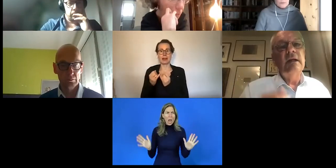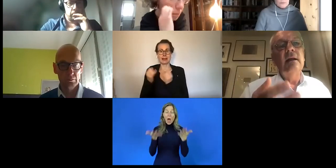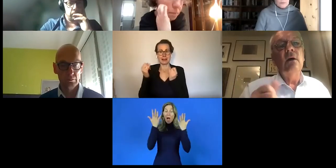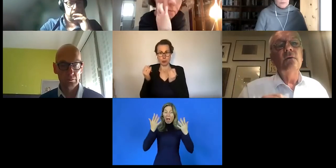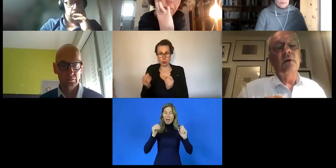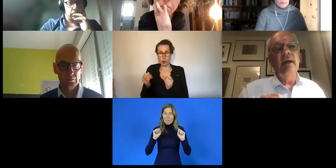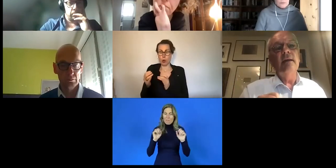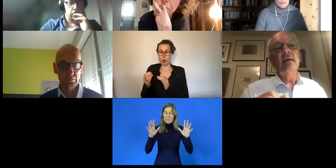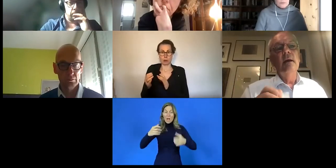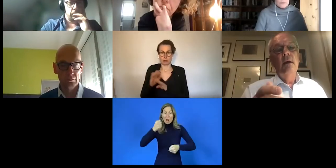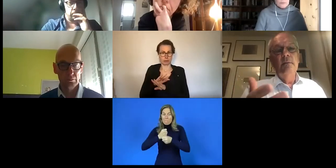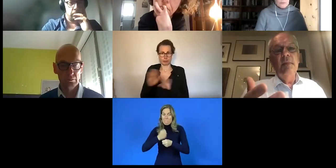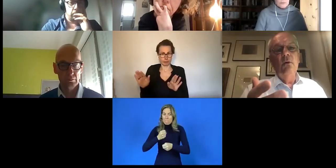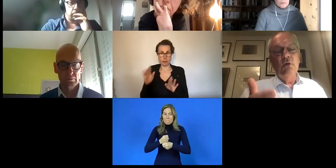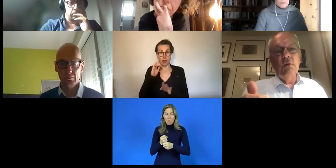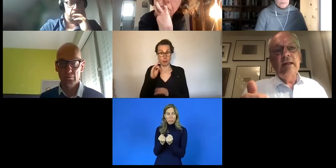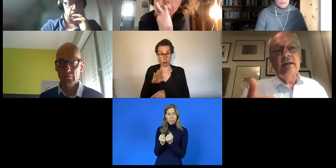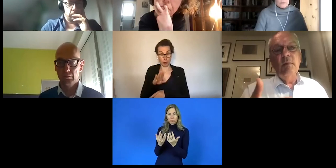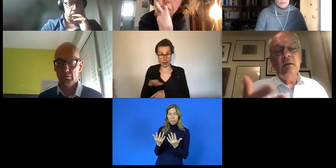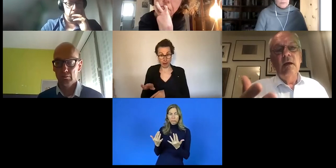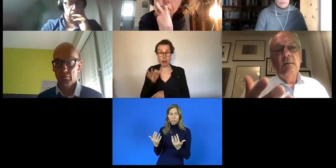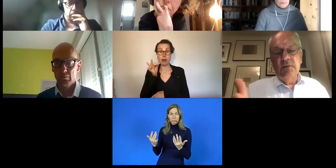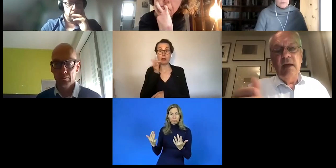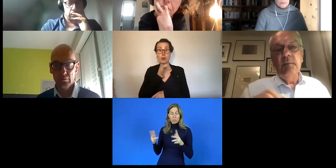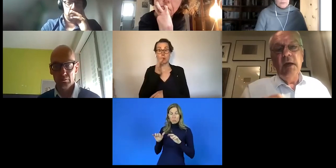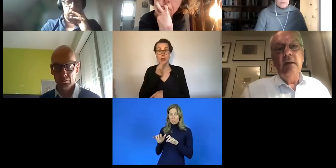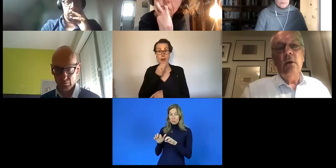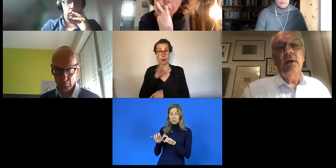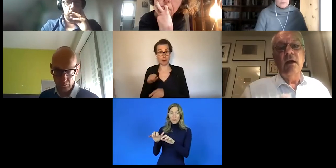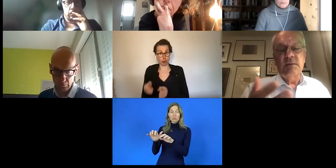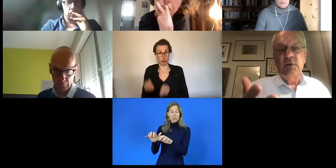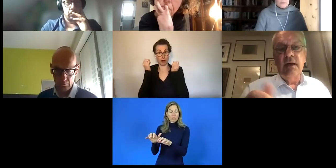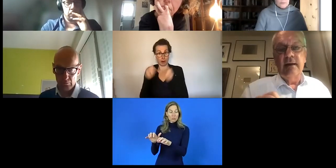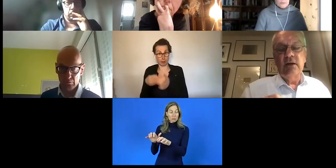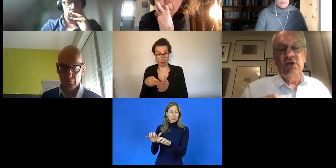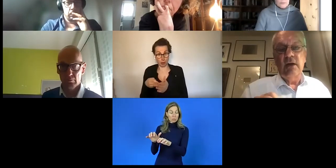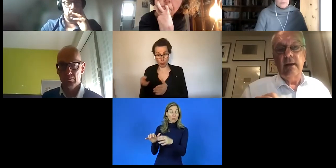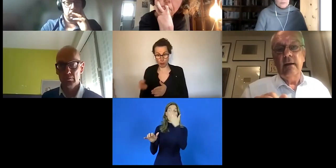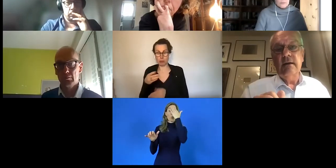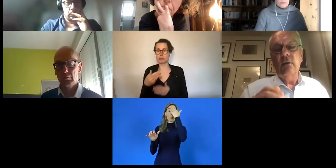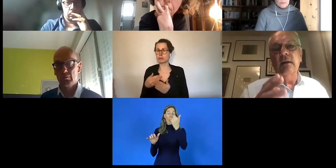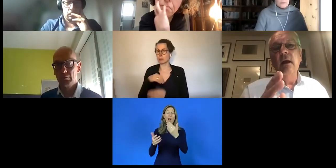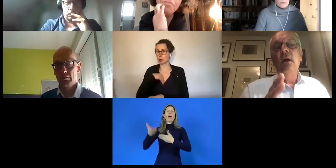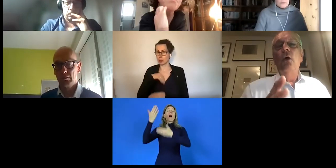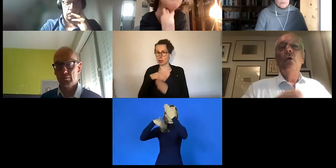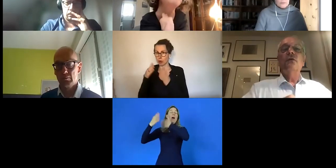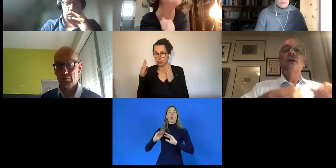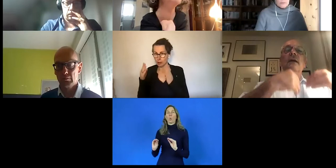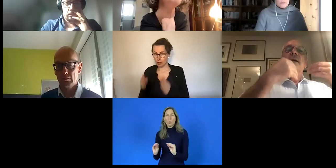der Ausgliederung von Kindern und Jugendlichen mit schweren Behinderungen aus psychiatrischen Einrichtungen.